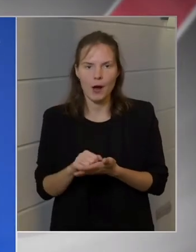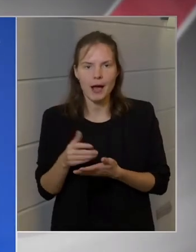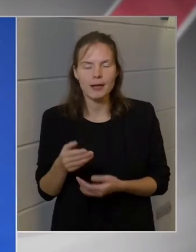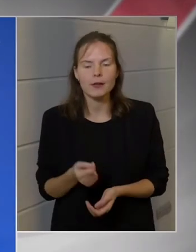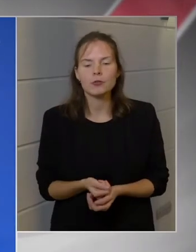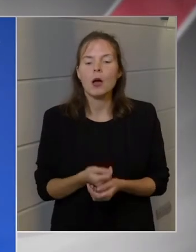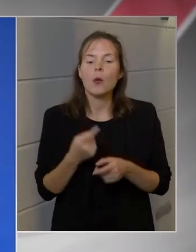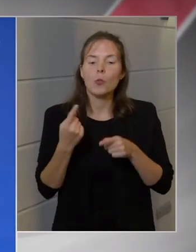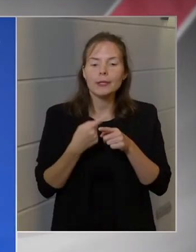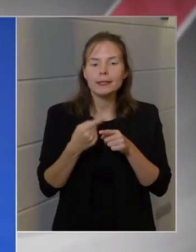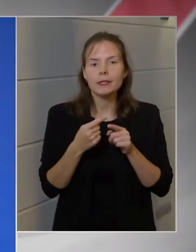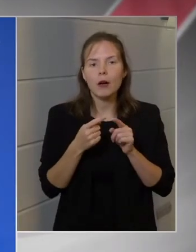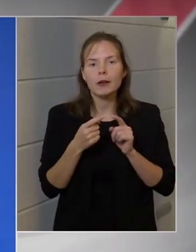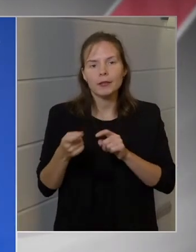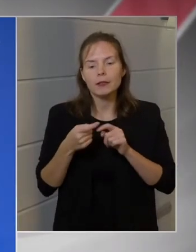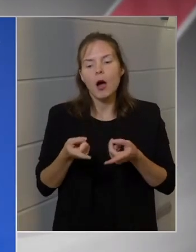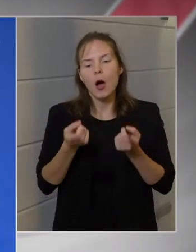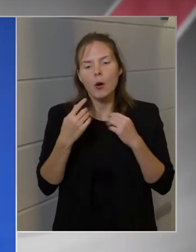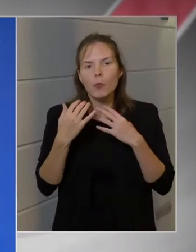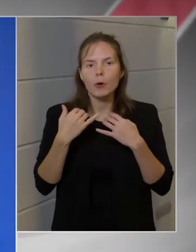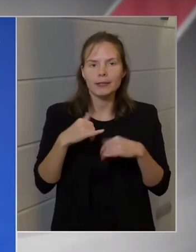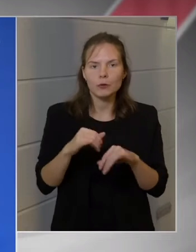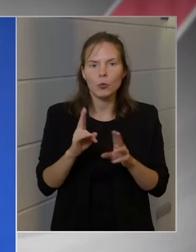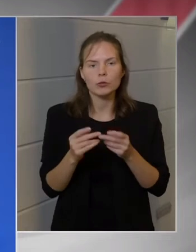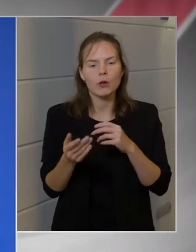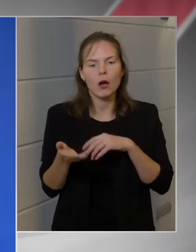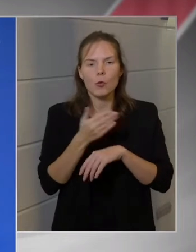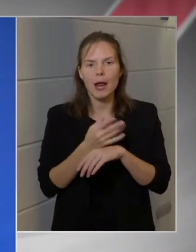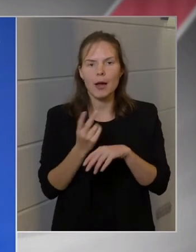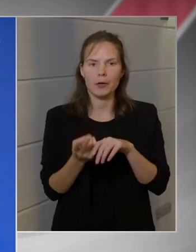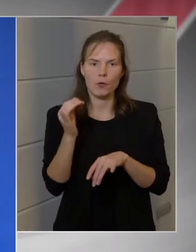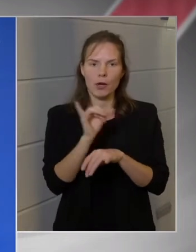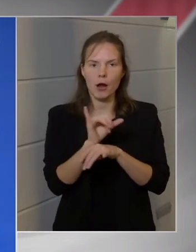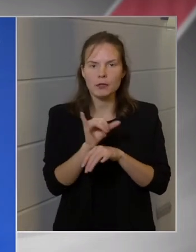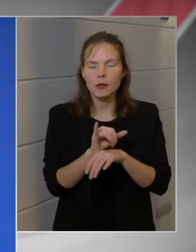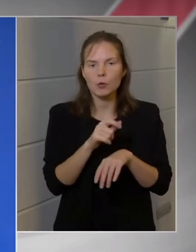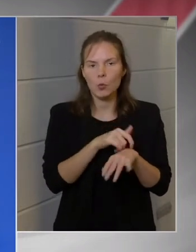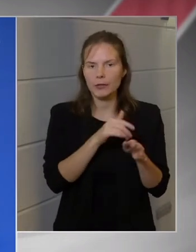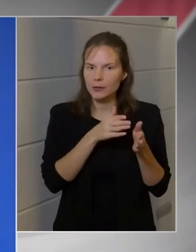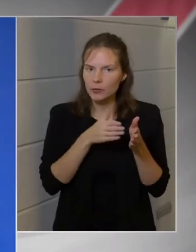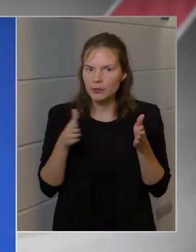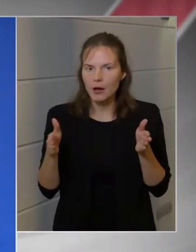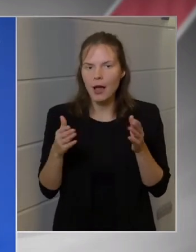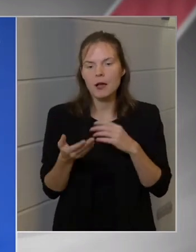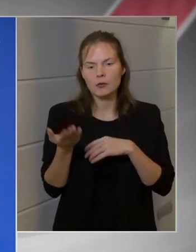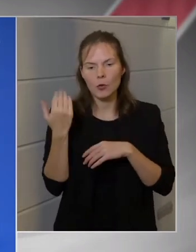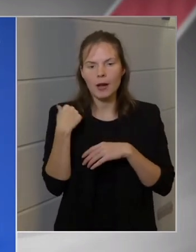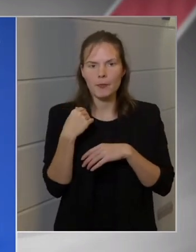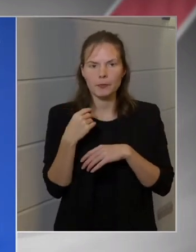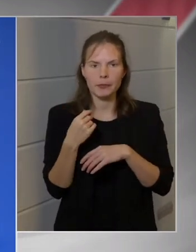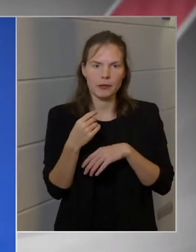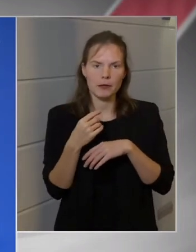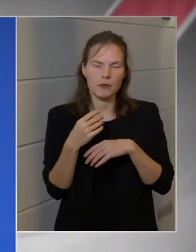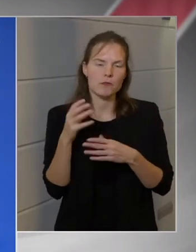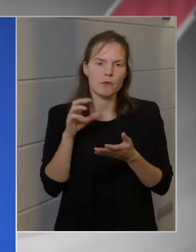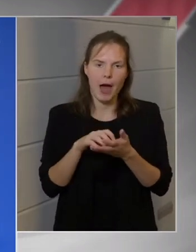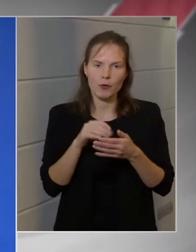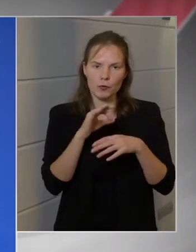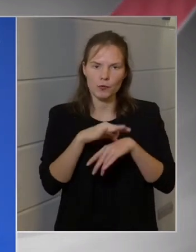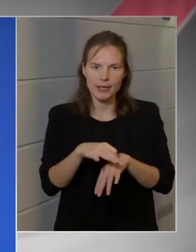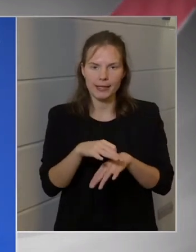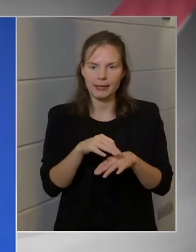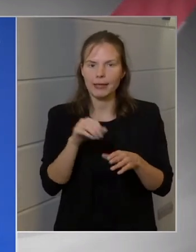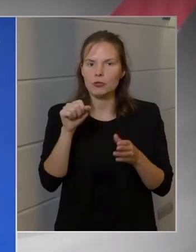abból ered, hogy a korábbi főigazgató időszakában, és a korábbi városvezetés alatt ennek